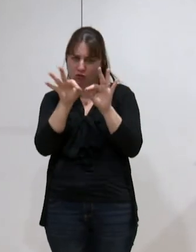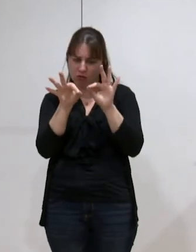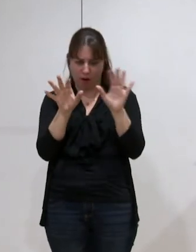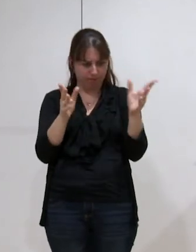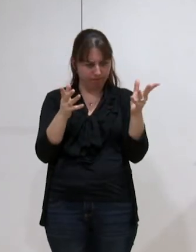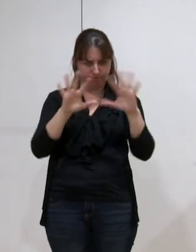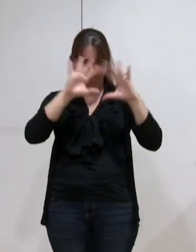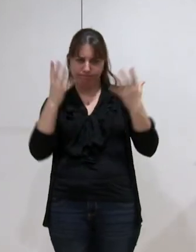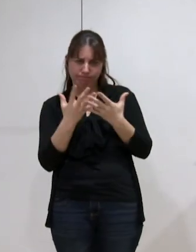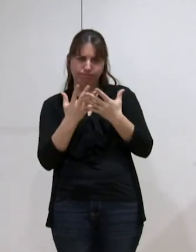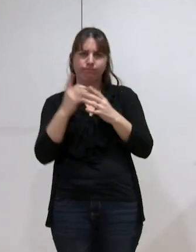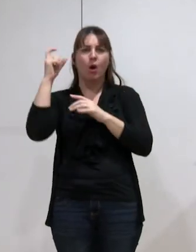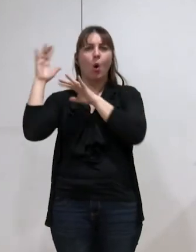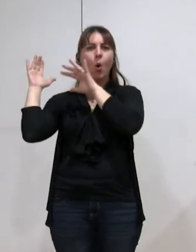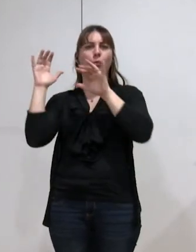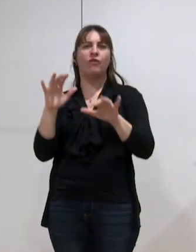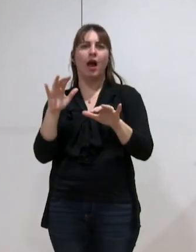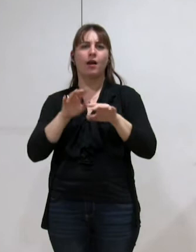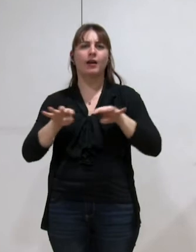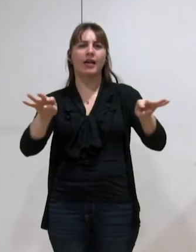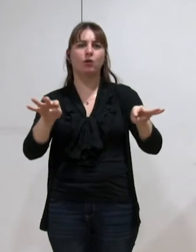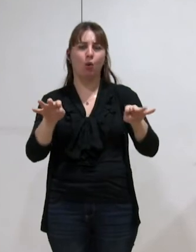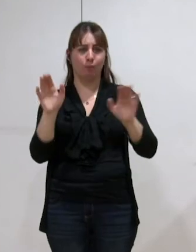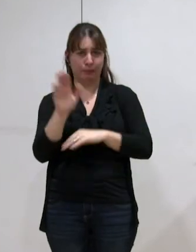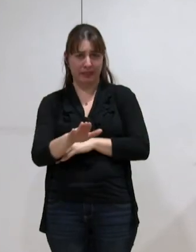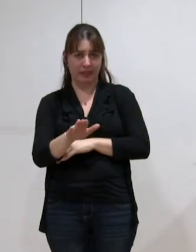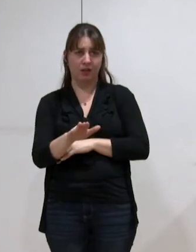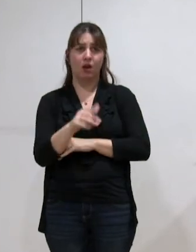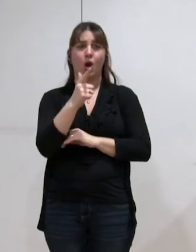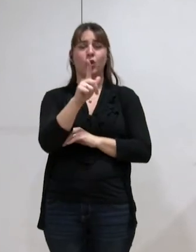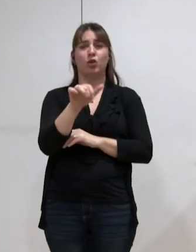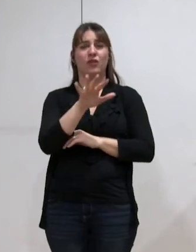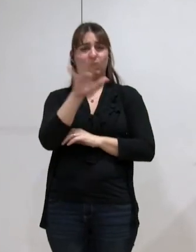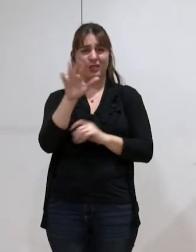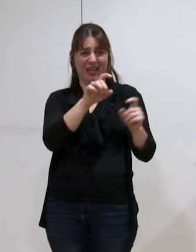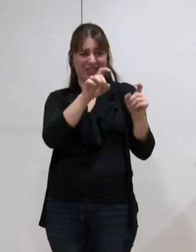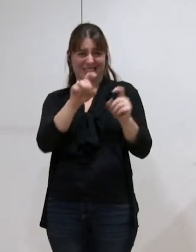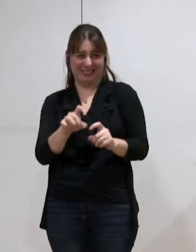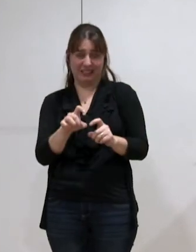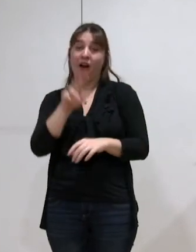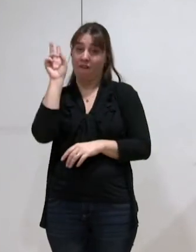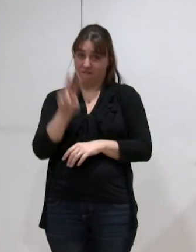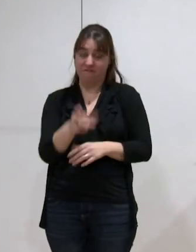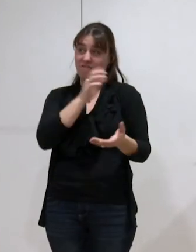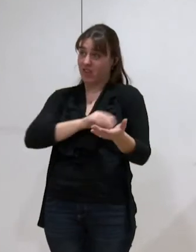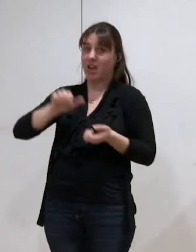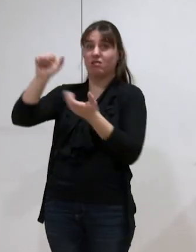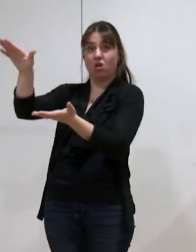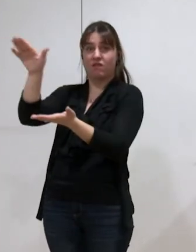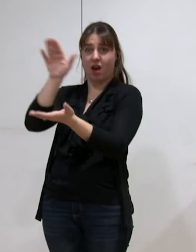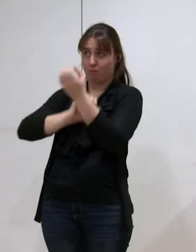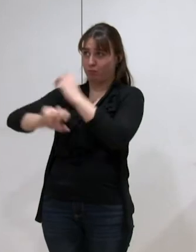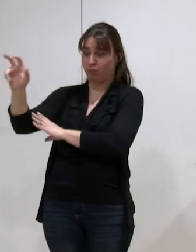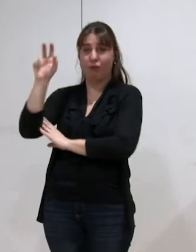pour le transfert des eaux pluviales minorent de 2,5 fois le coût réel du transfert de la compétence